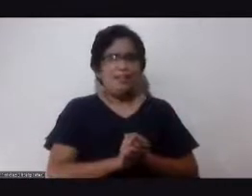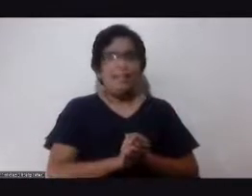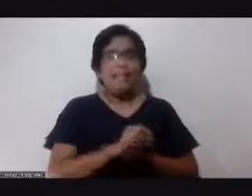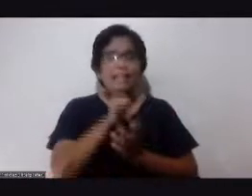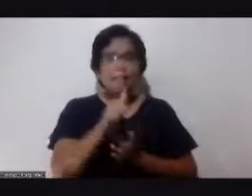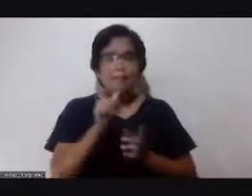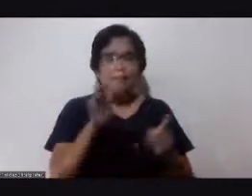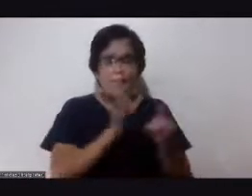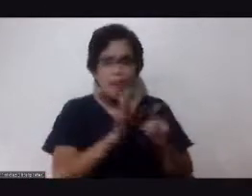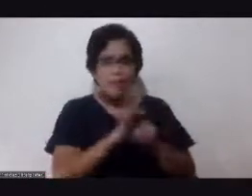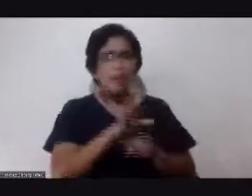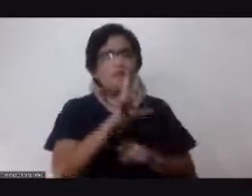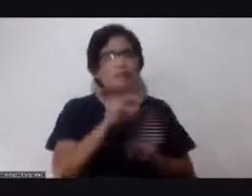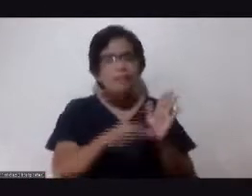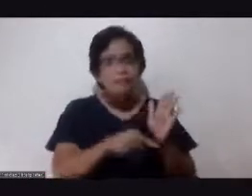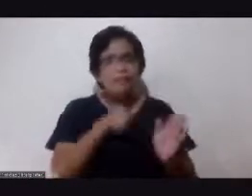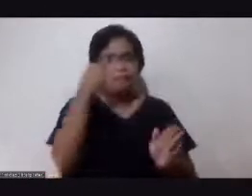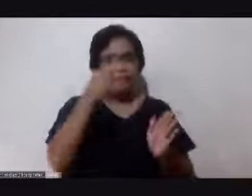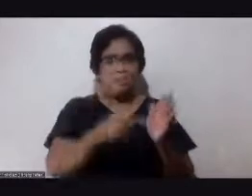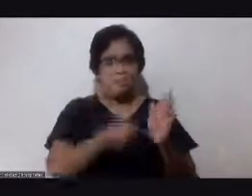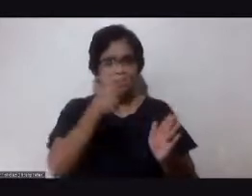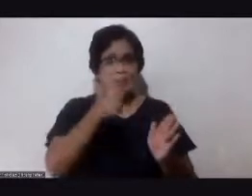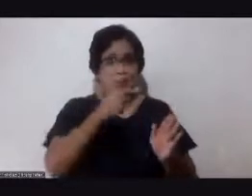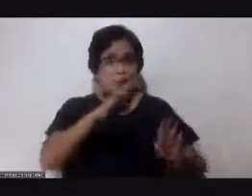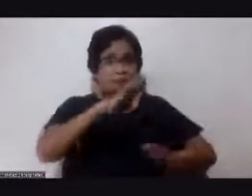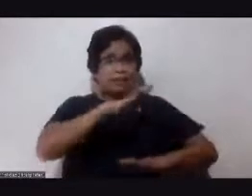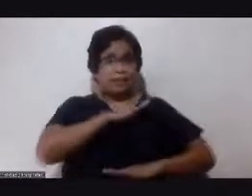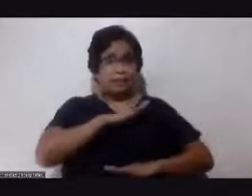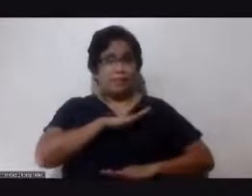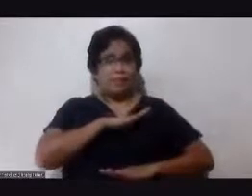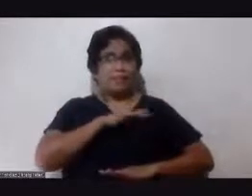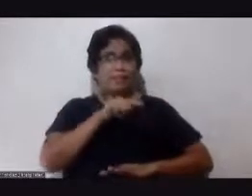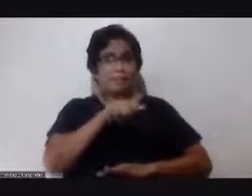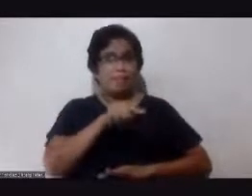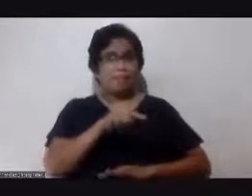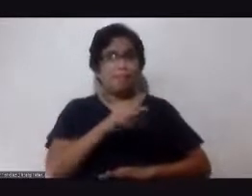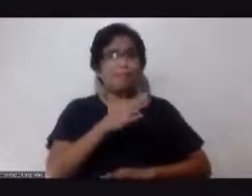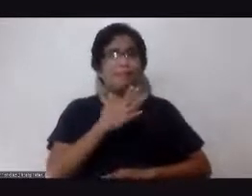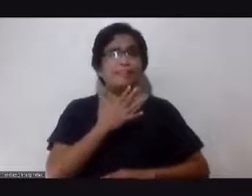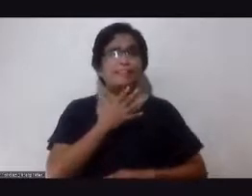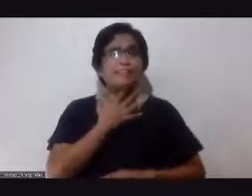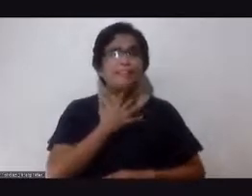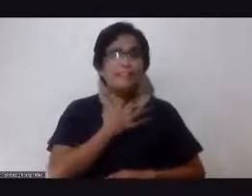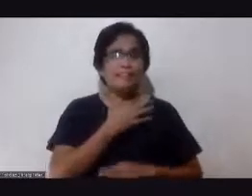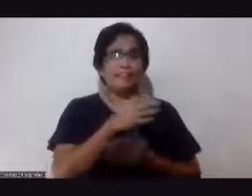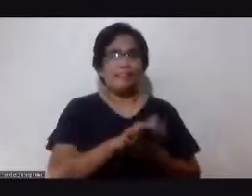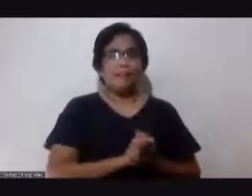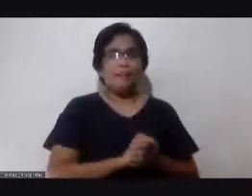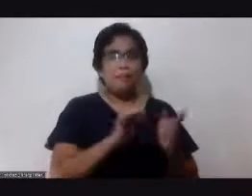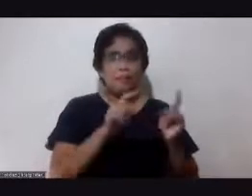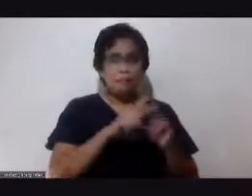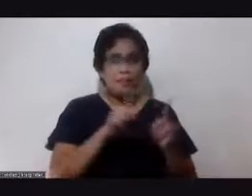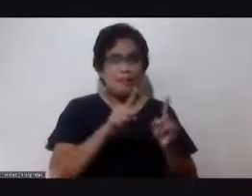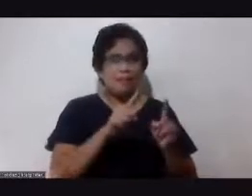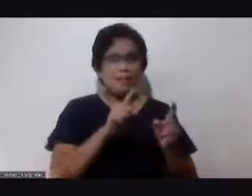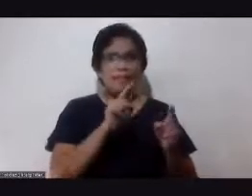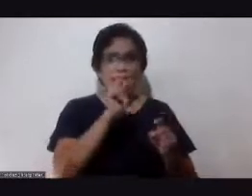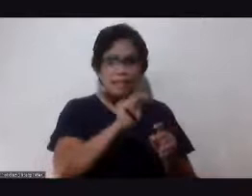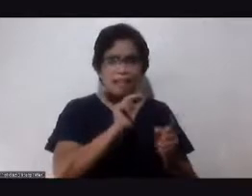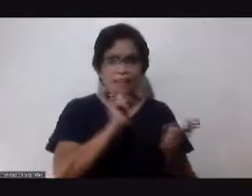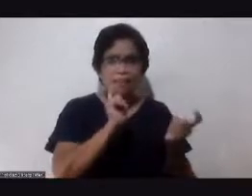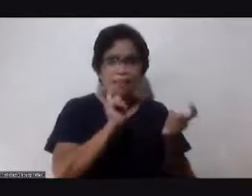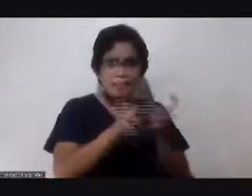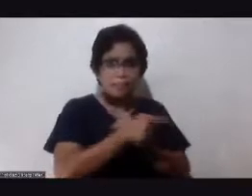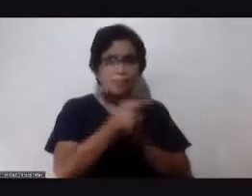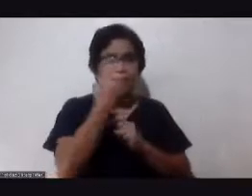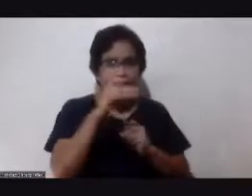meron yun eh to satisfy your craving, something like that. Diba? Pero kailangan po natin yung pagbabago para ganap natin